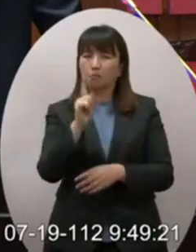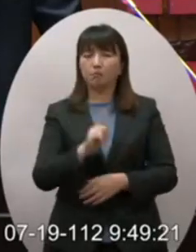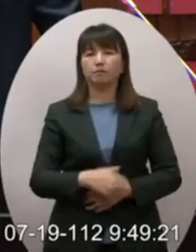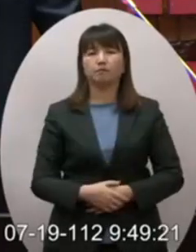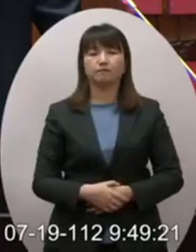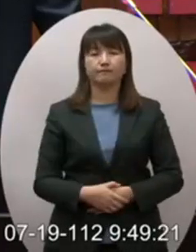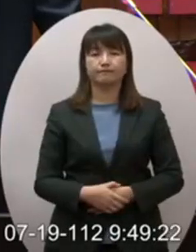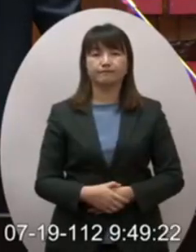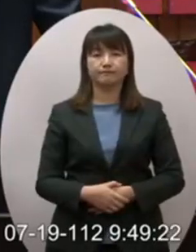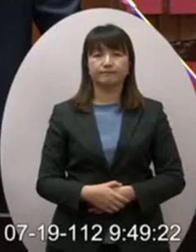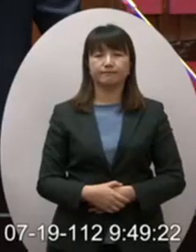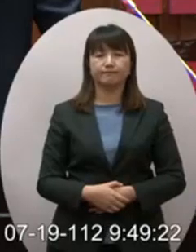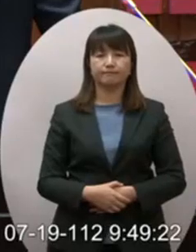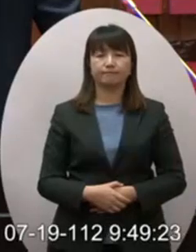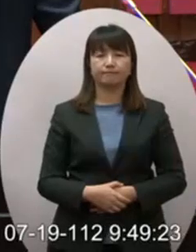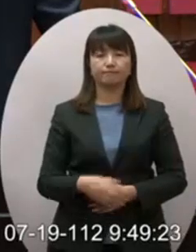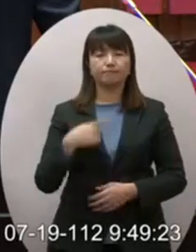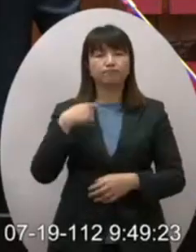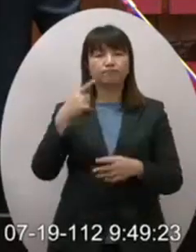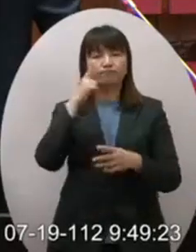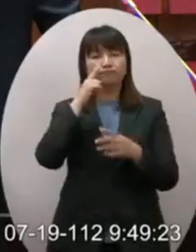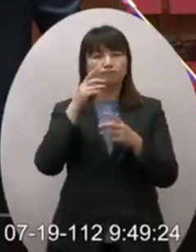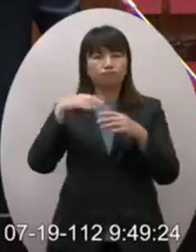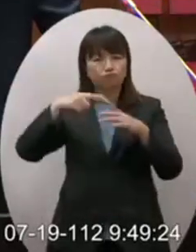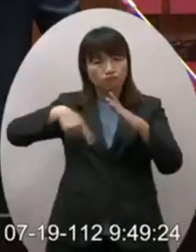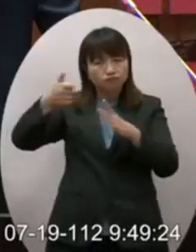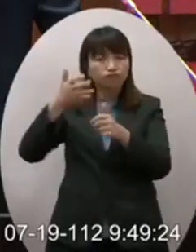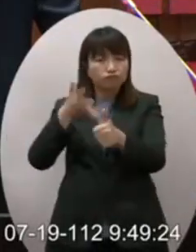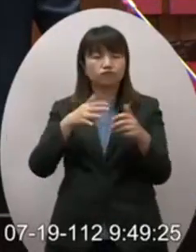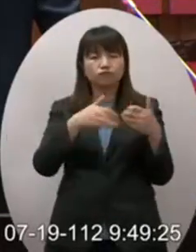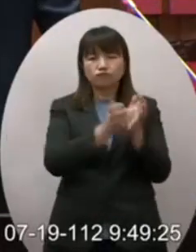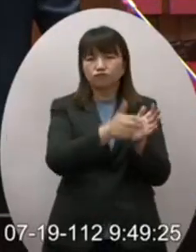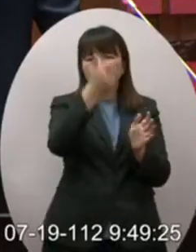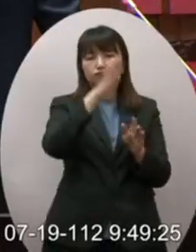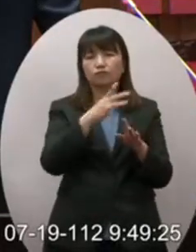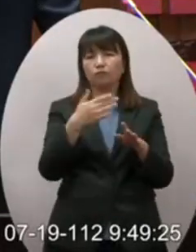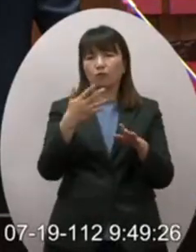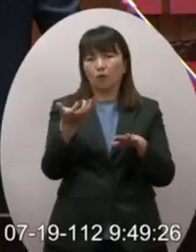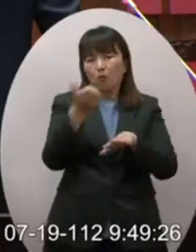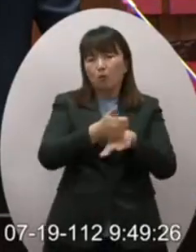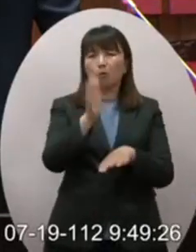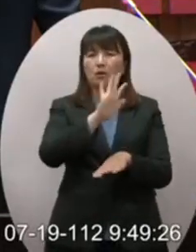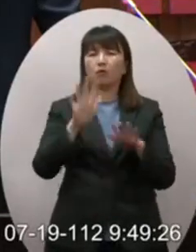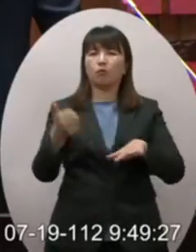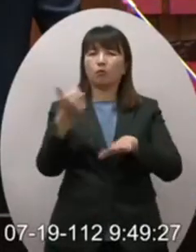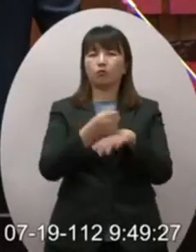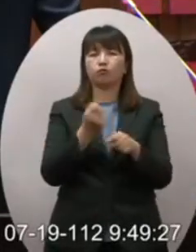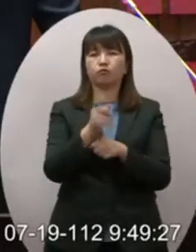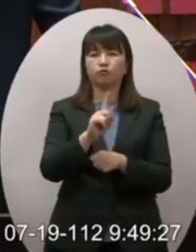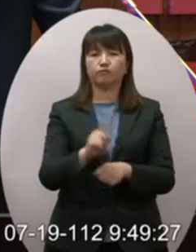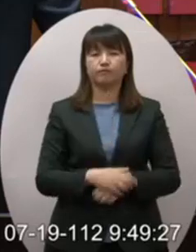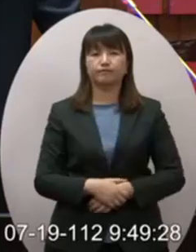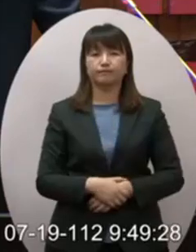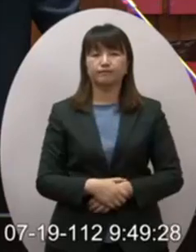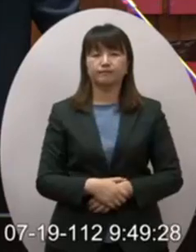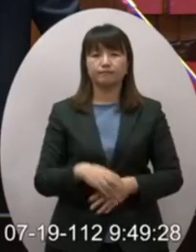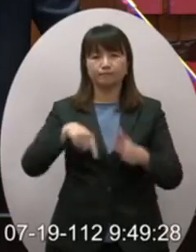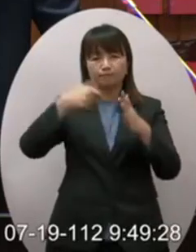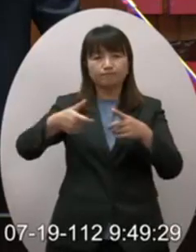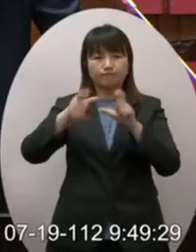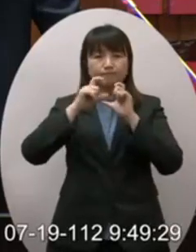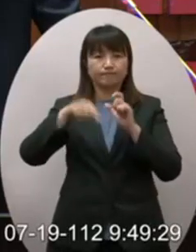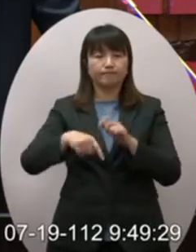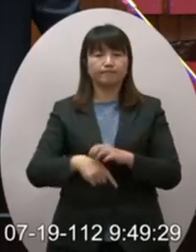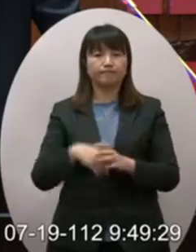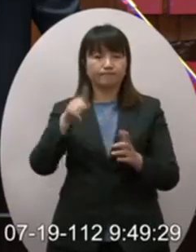我想因為在講半導體的大家都很清楚部長你該上來說不上來現在上來幹嘛那個院長回答